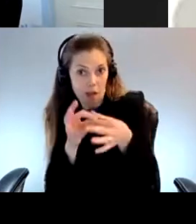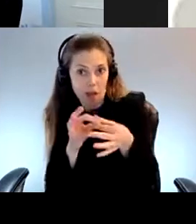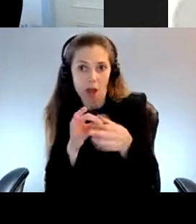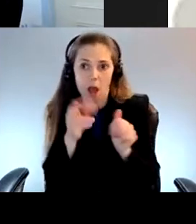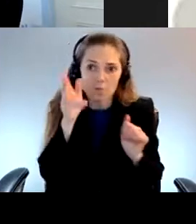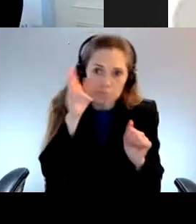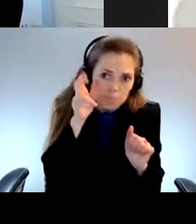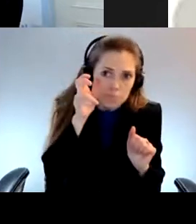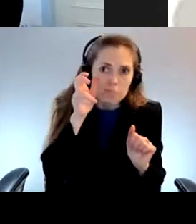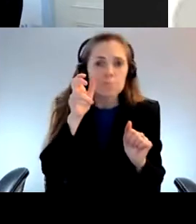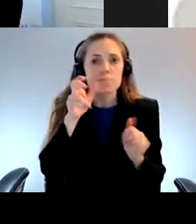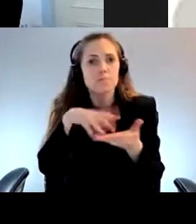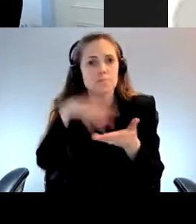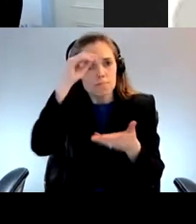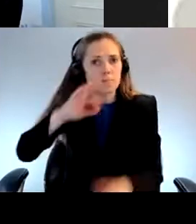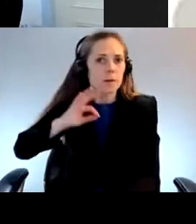questions.